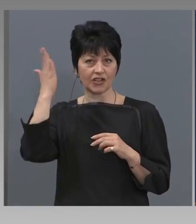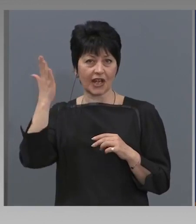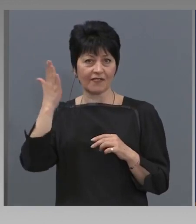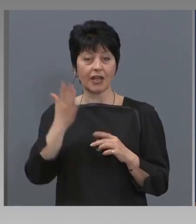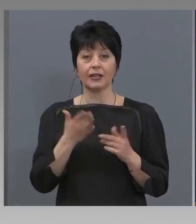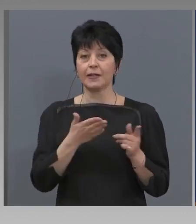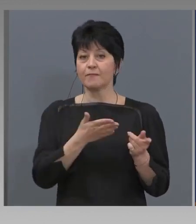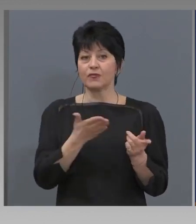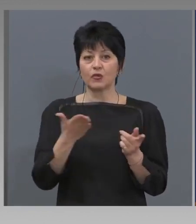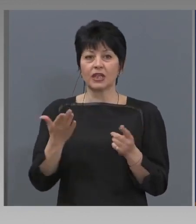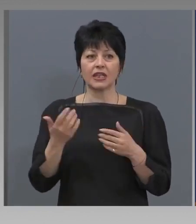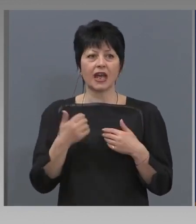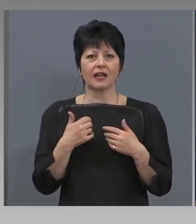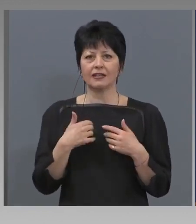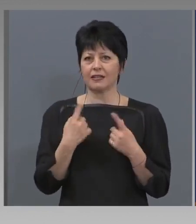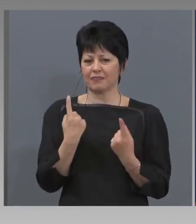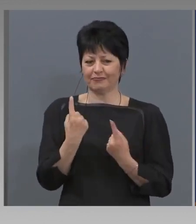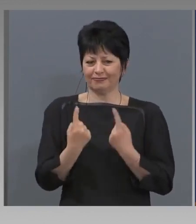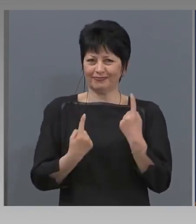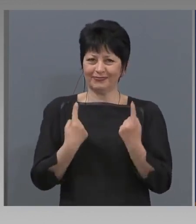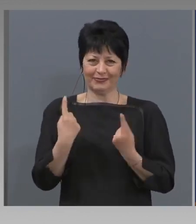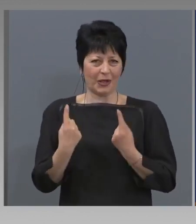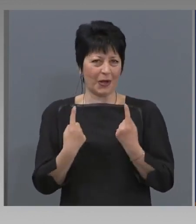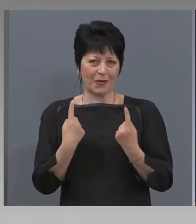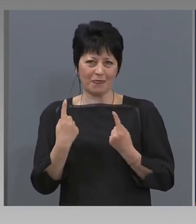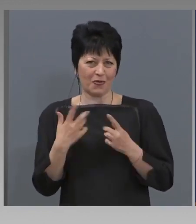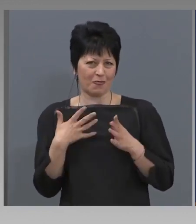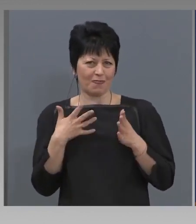Дори някъде има хумористични такива.